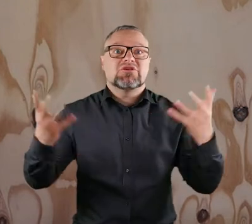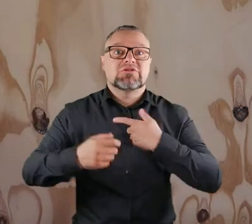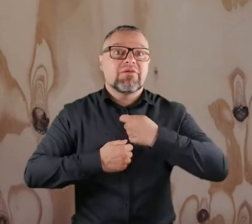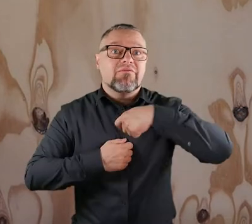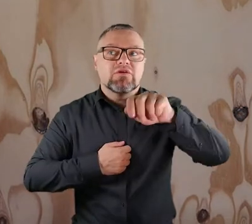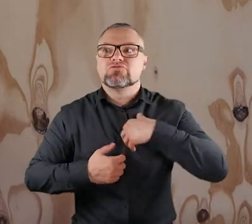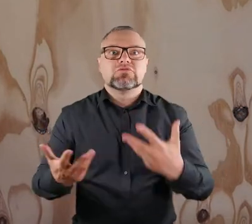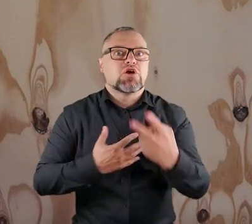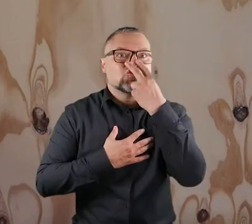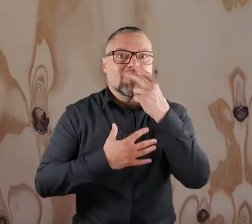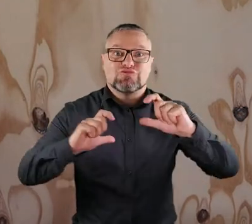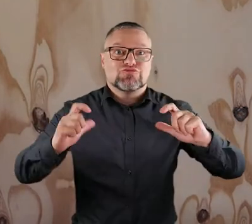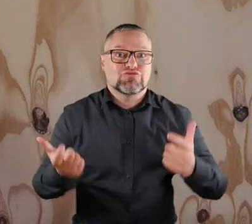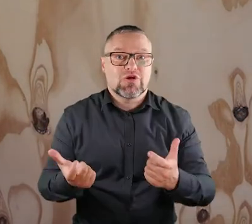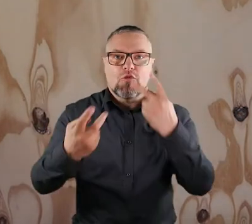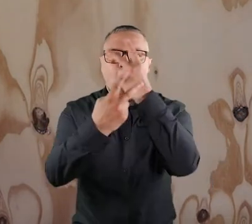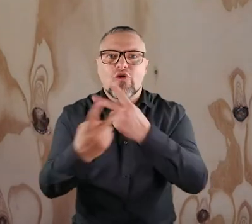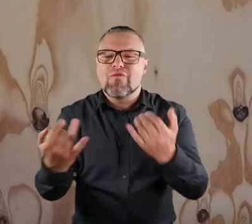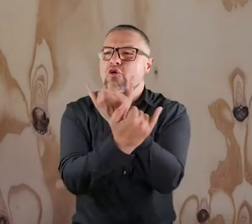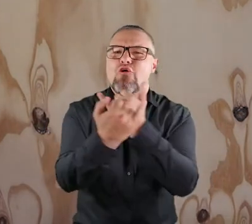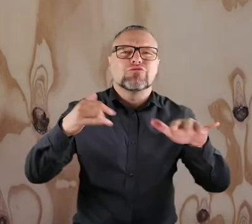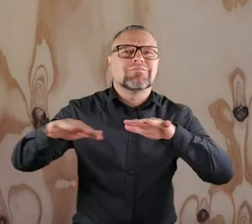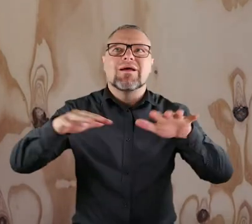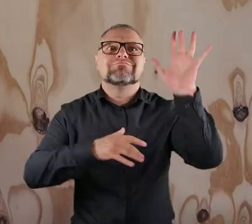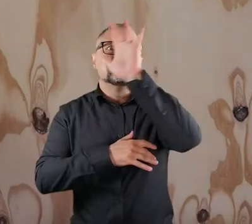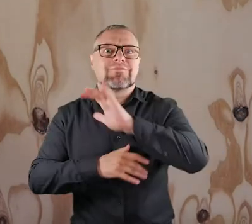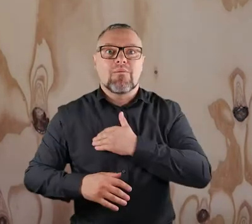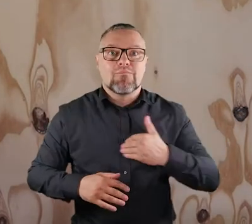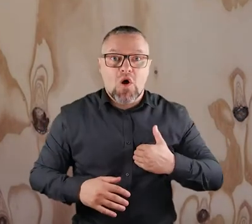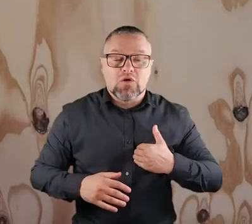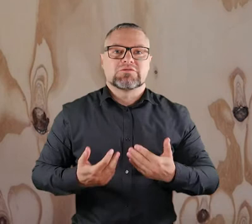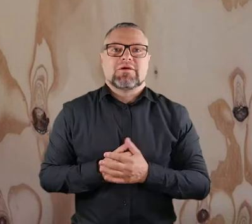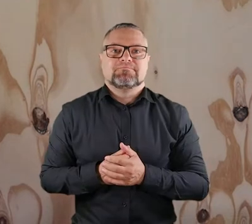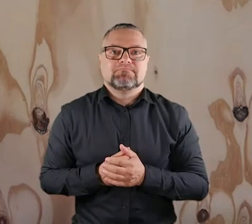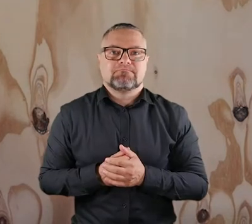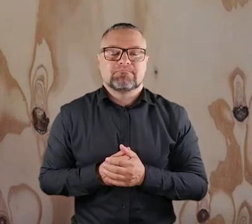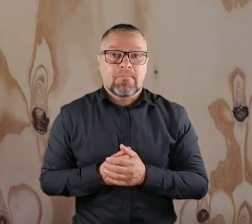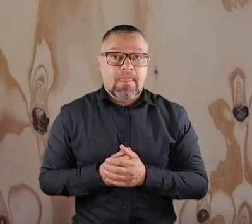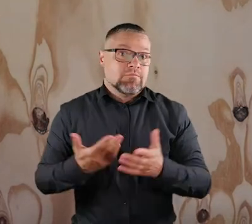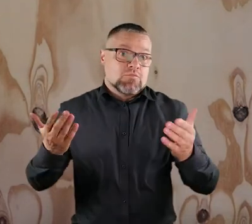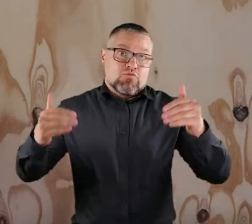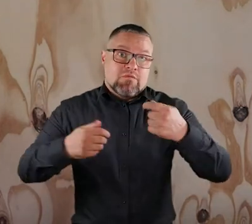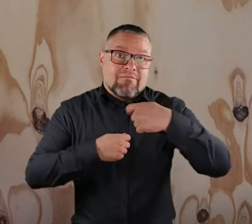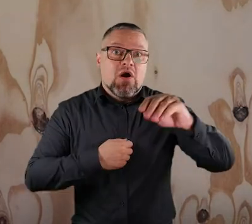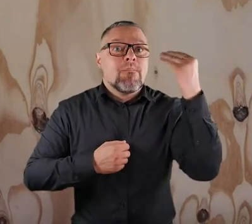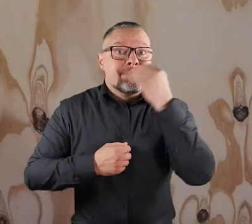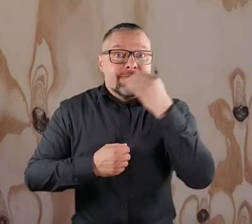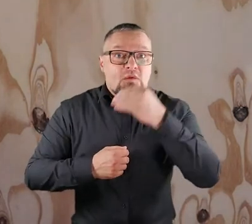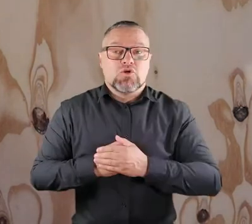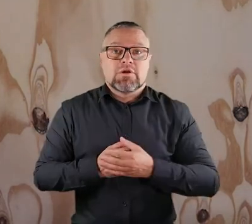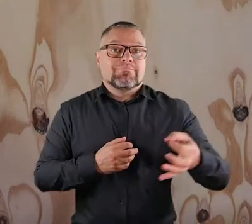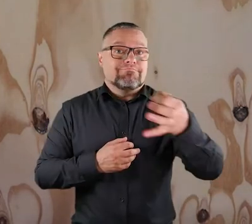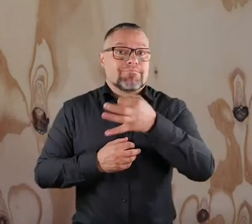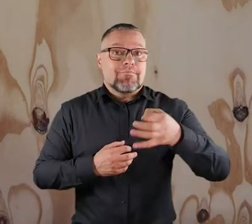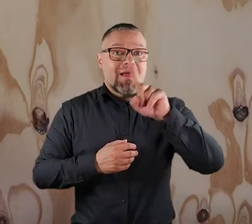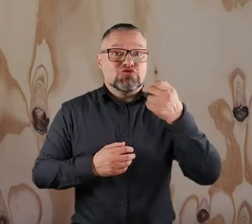jedziemy i co chcemy zobaczyć. Odwiedzamy różne miejsca w Polsce, ale też poza tym. Możemy pojechać nad morze,